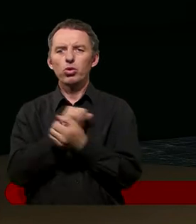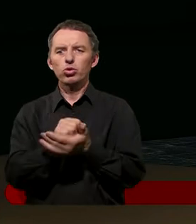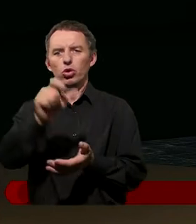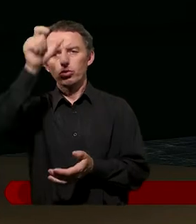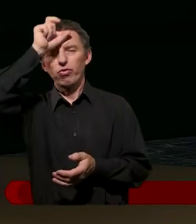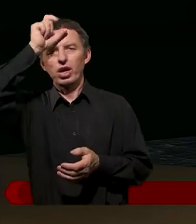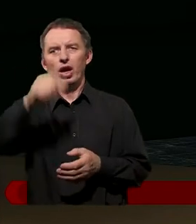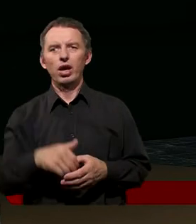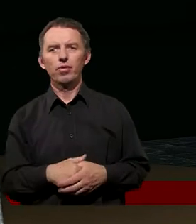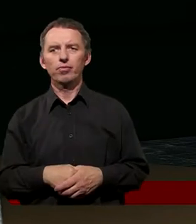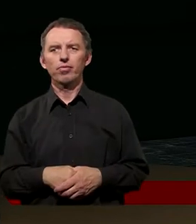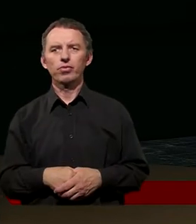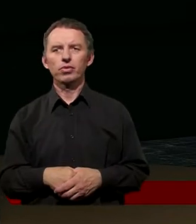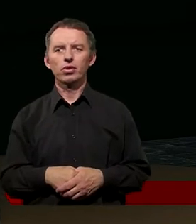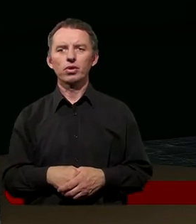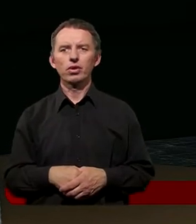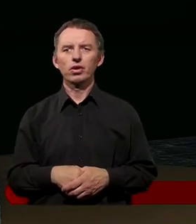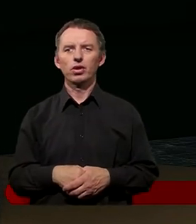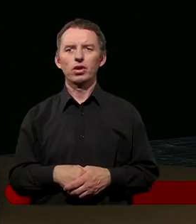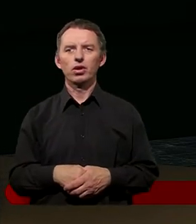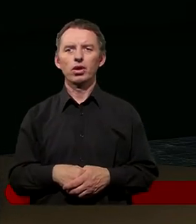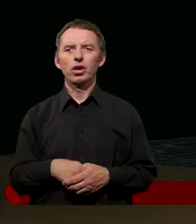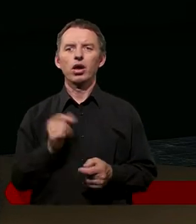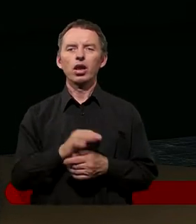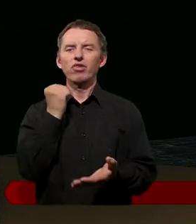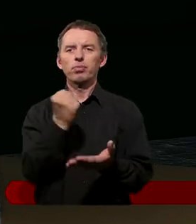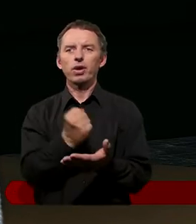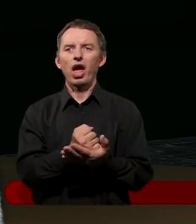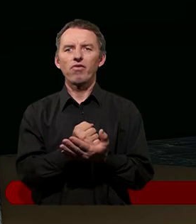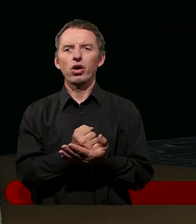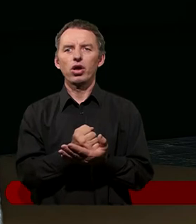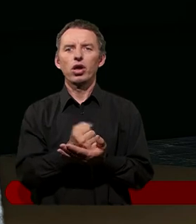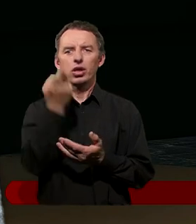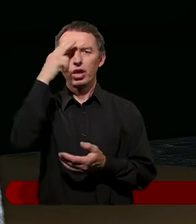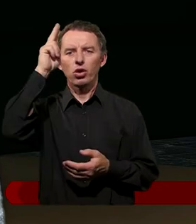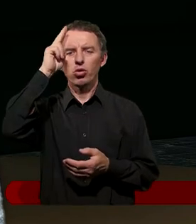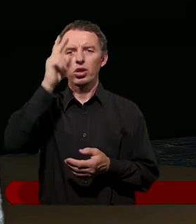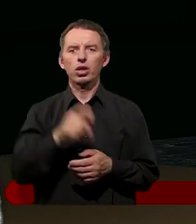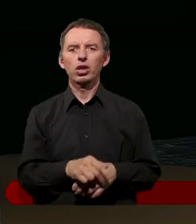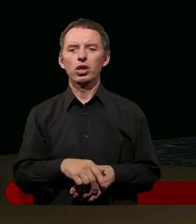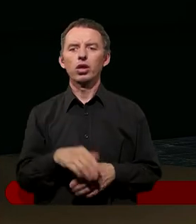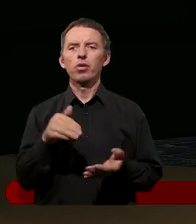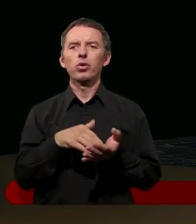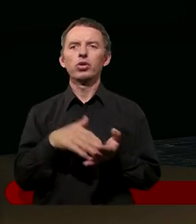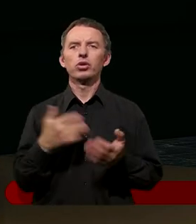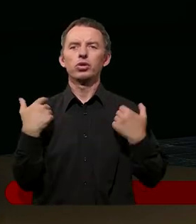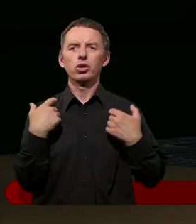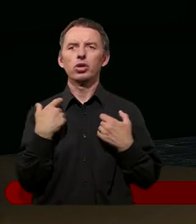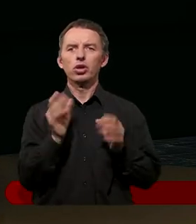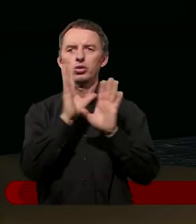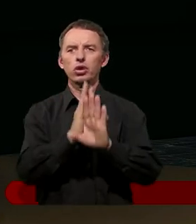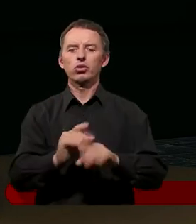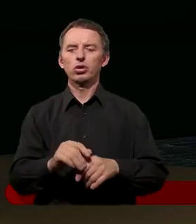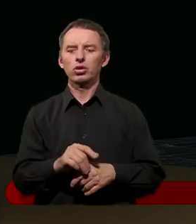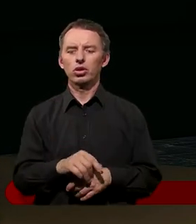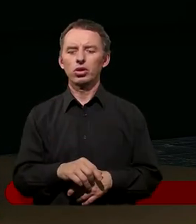człowieka. Oni tego nie rozumieli. I nawet prawo nie rozumieli, że prawo nie jest po to, żeby ich pilnować na każdym